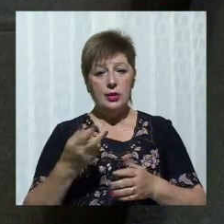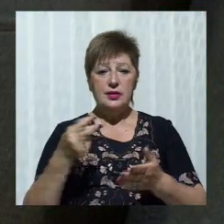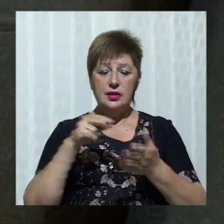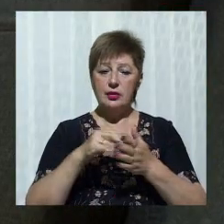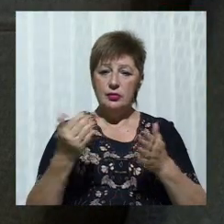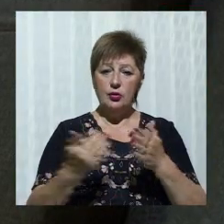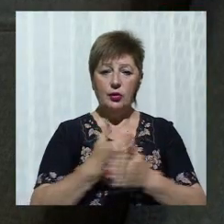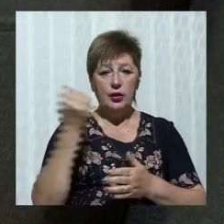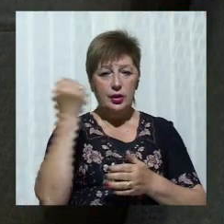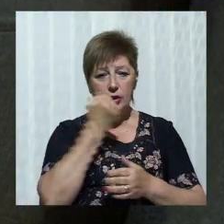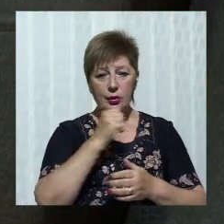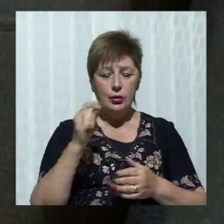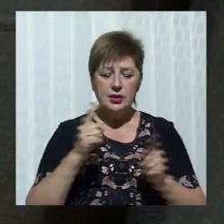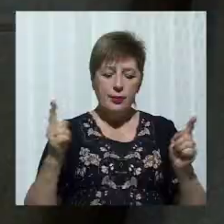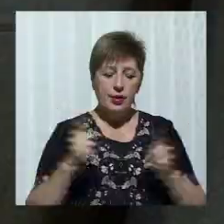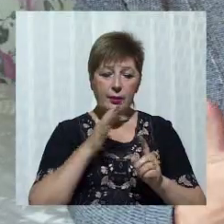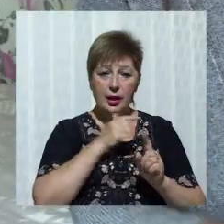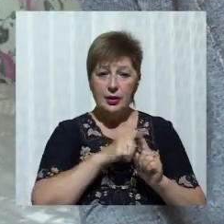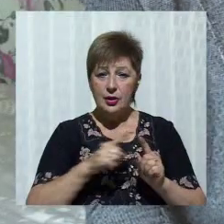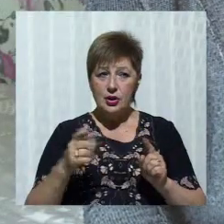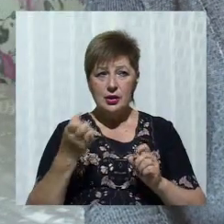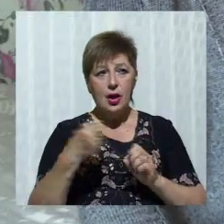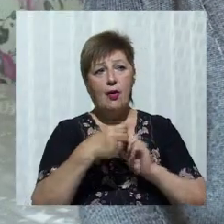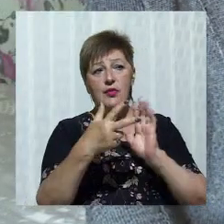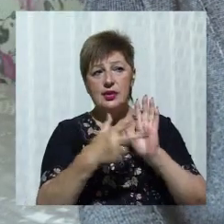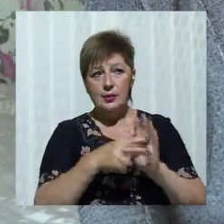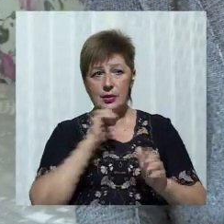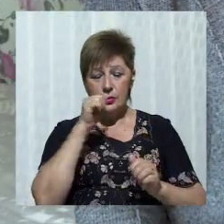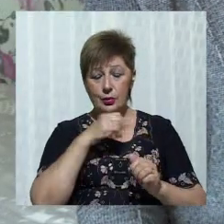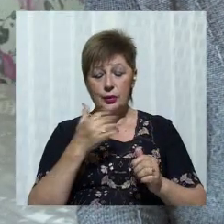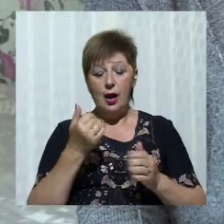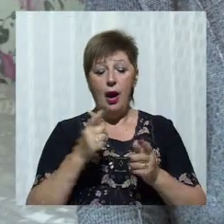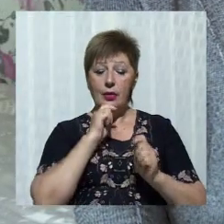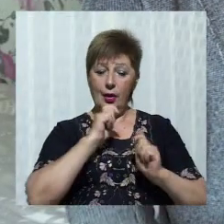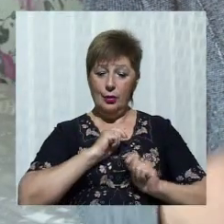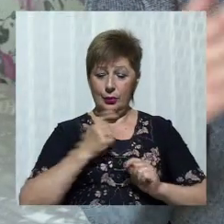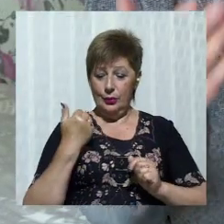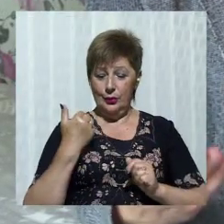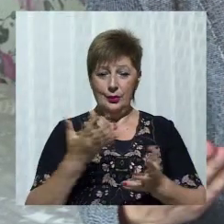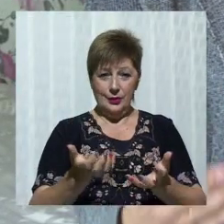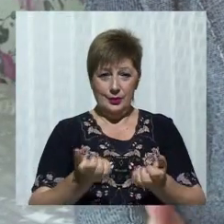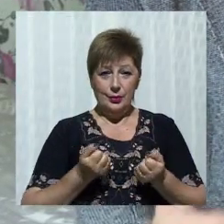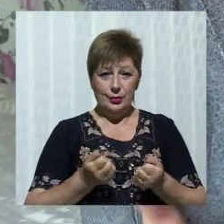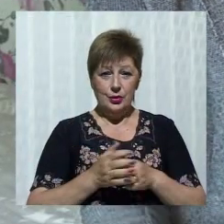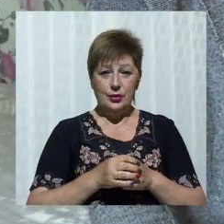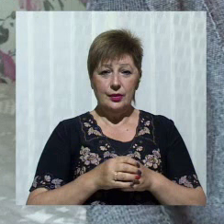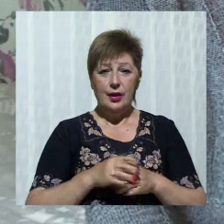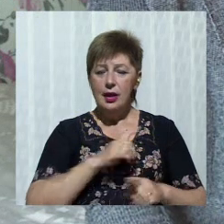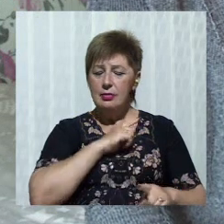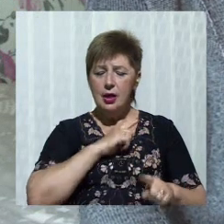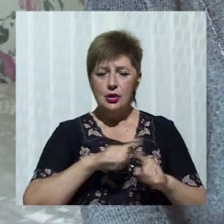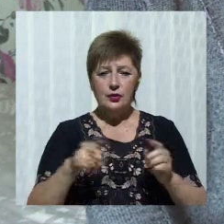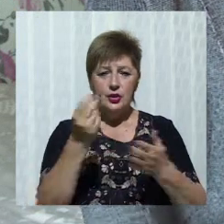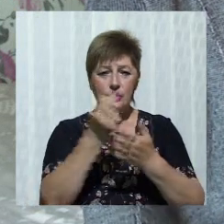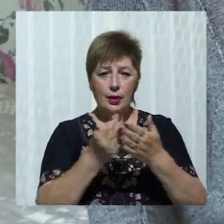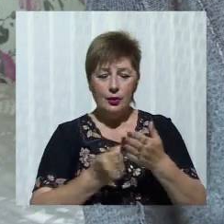картини за мінімальний час. Але нагороду отримав днями. Ми подали заявку до Кніги рекордів України щодо найшвидшого малювання